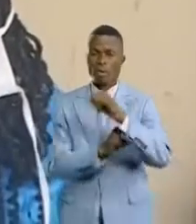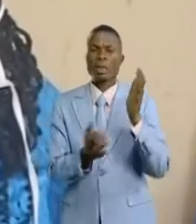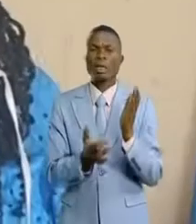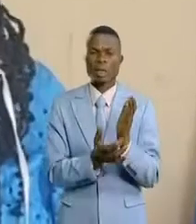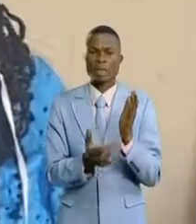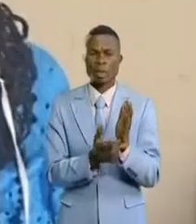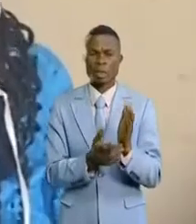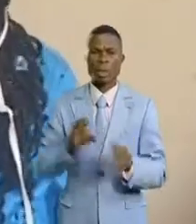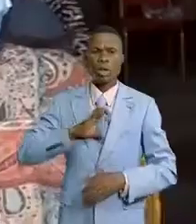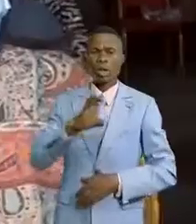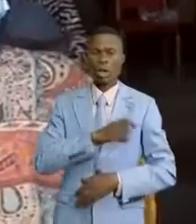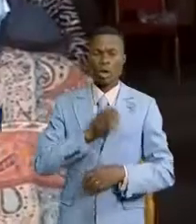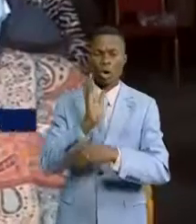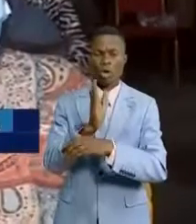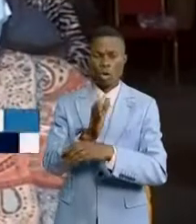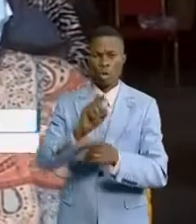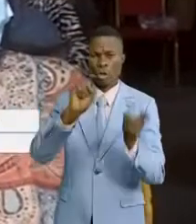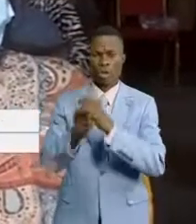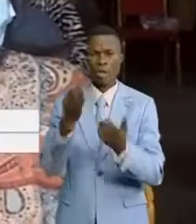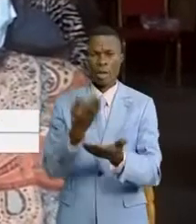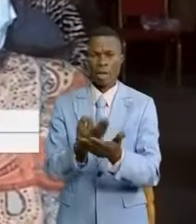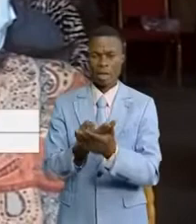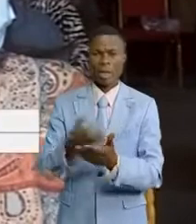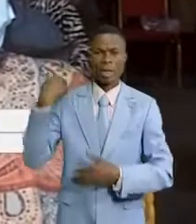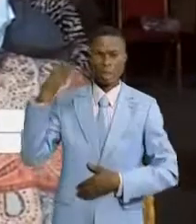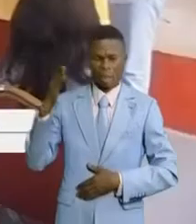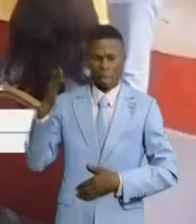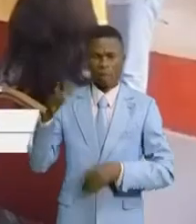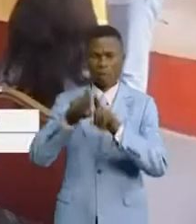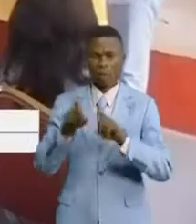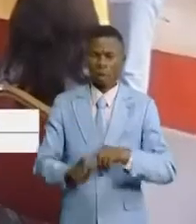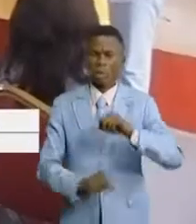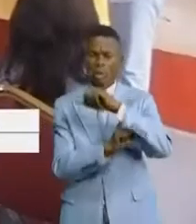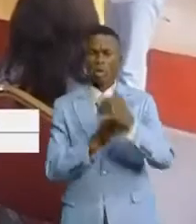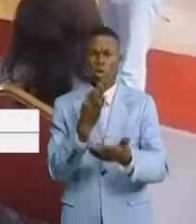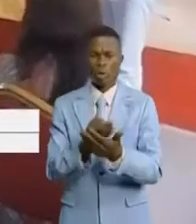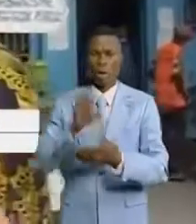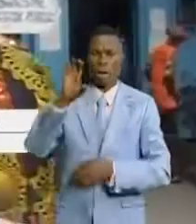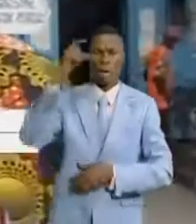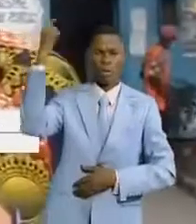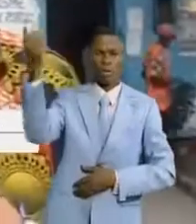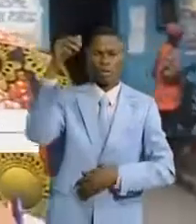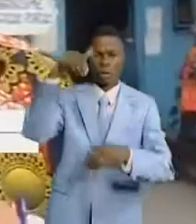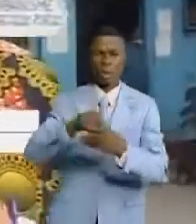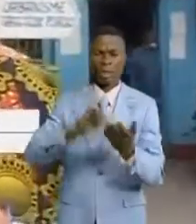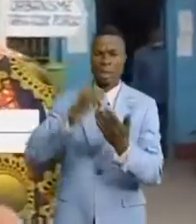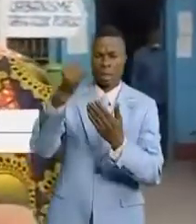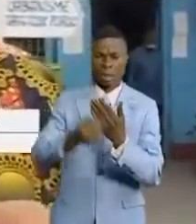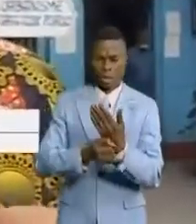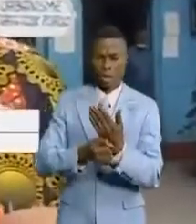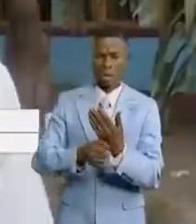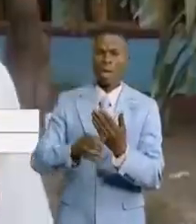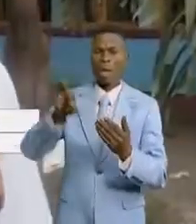du comité d'orientation de la réforme des finances publiques et l'appui financier de la Banque mondiale à travers le projet Profi Congo